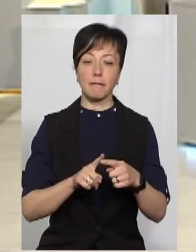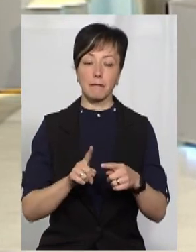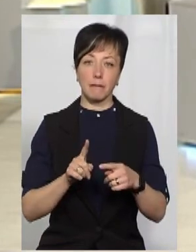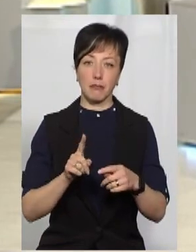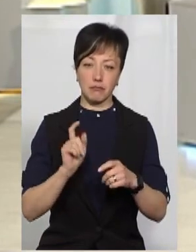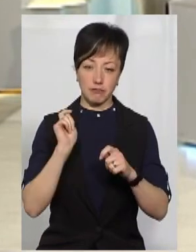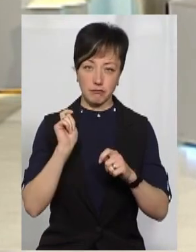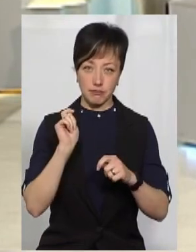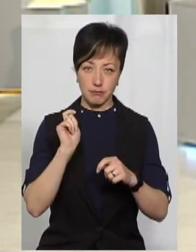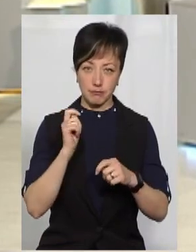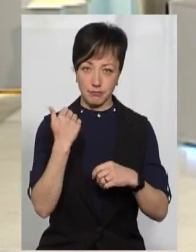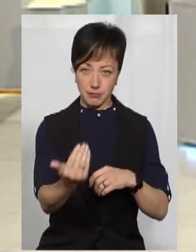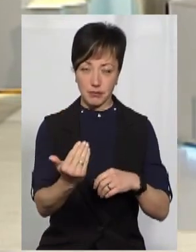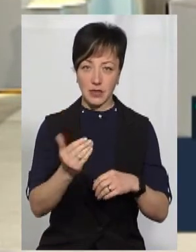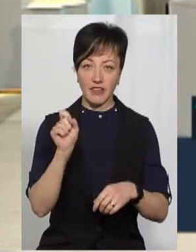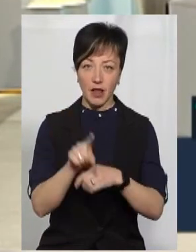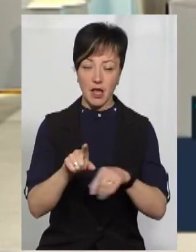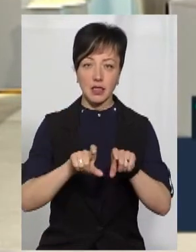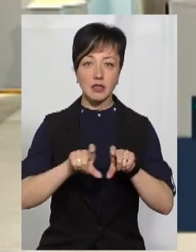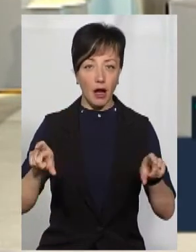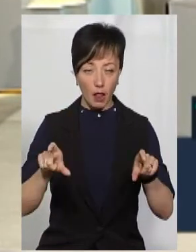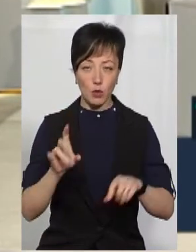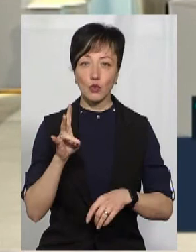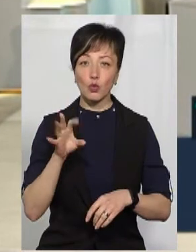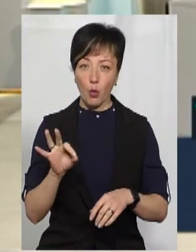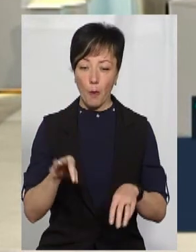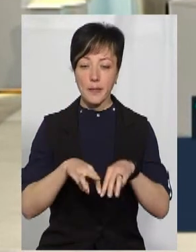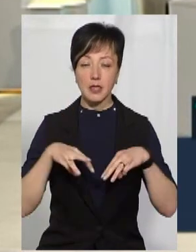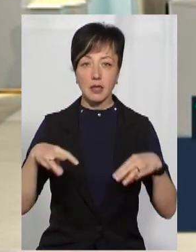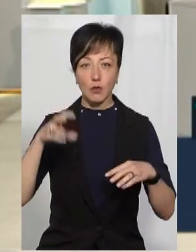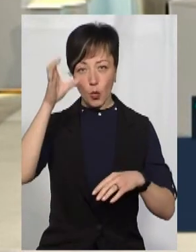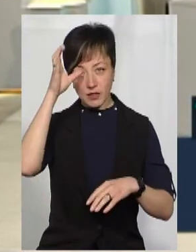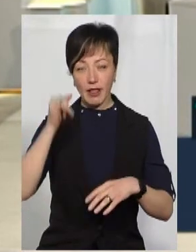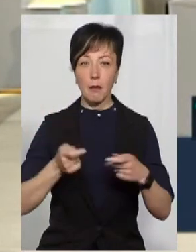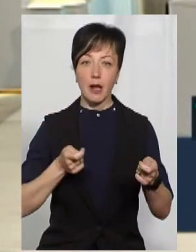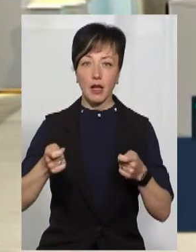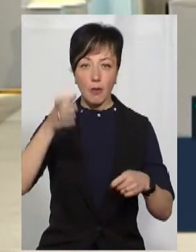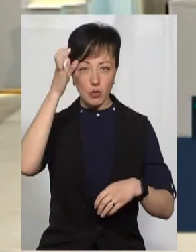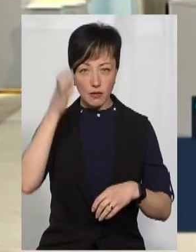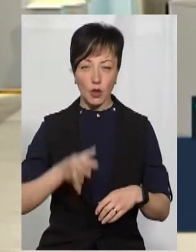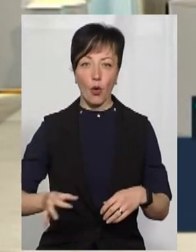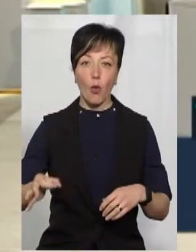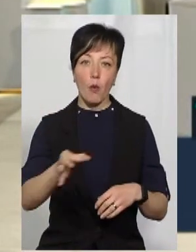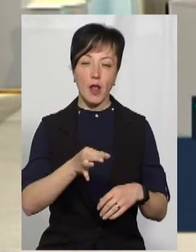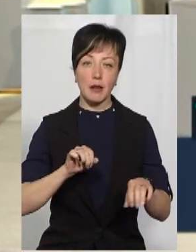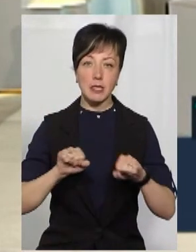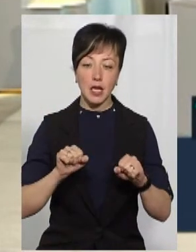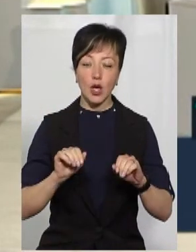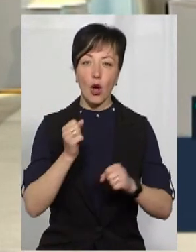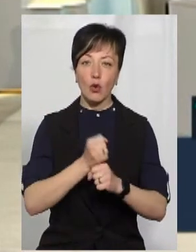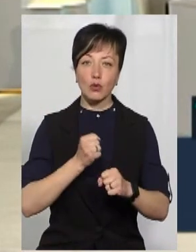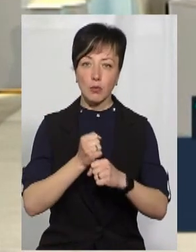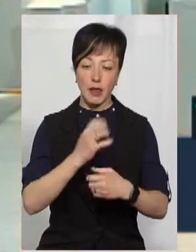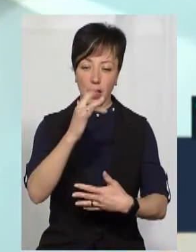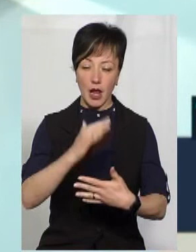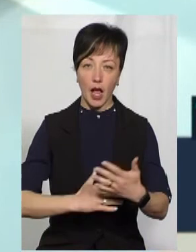безпосередньо на навчальні заклади. Але разом з тим, Міністерство освіти, Департамент освіти обласної державної адміністрації розробили цілий